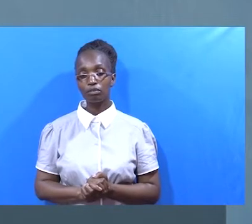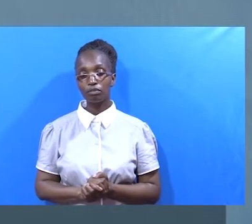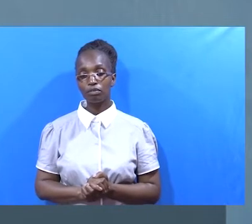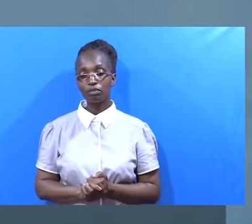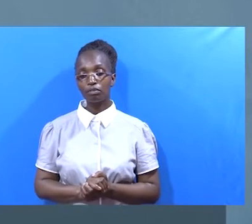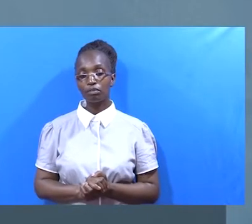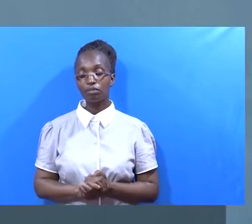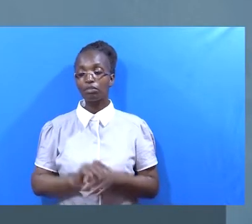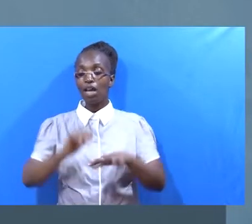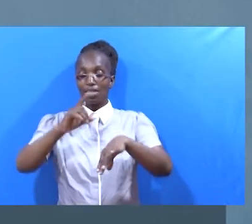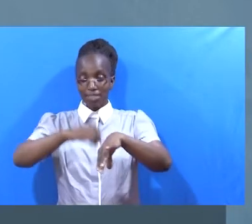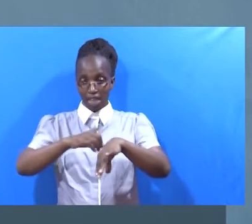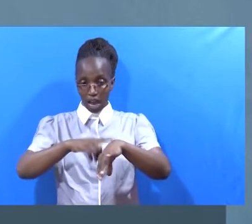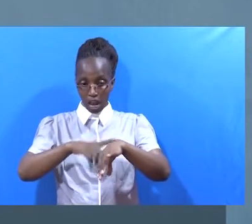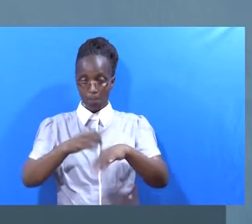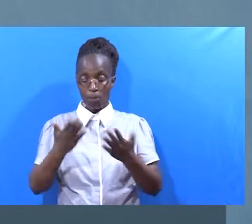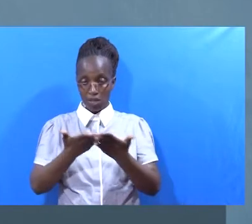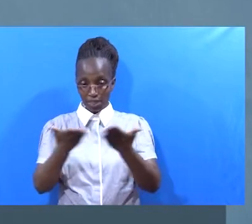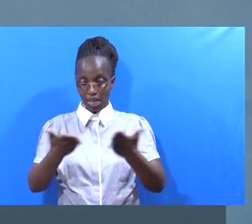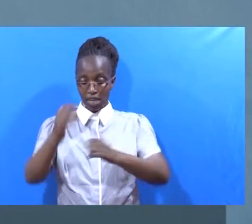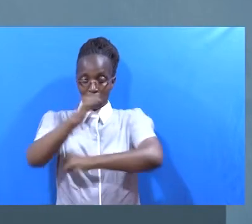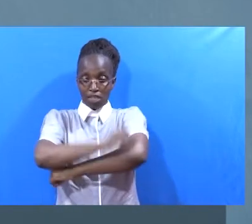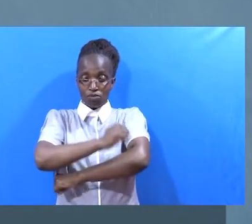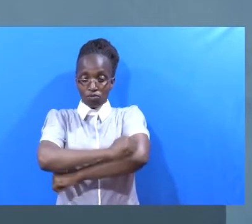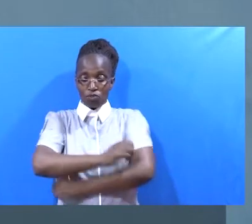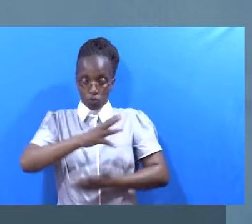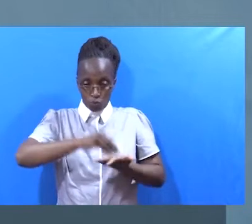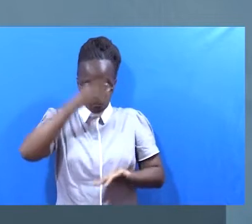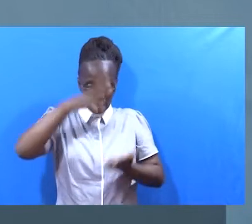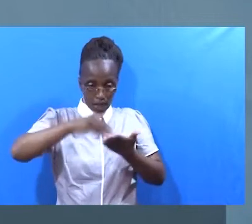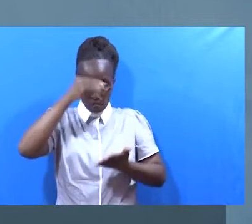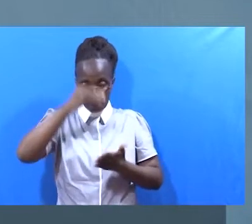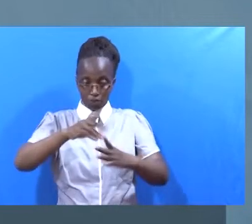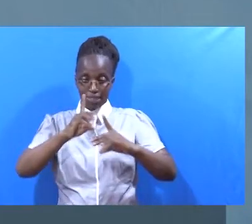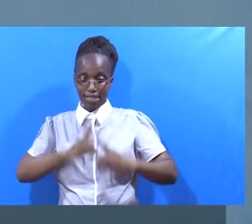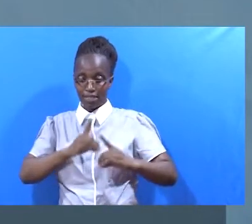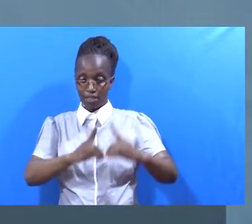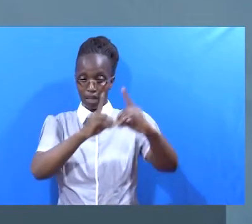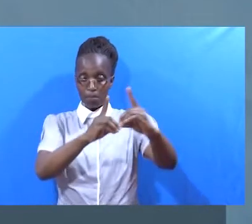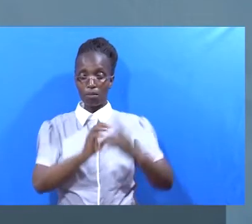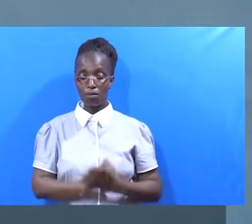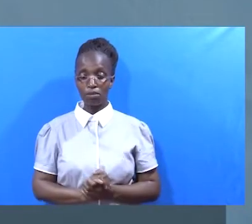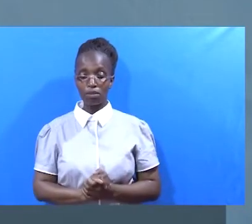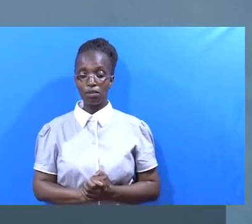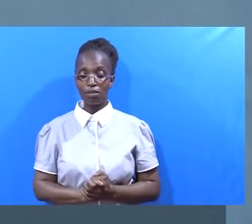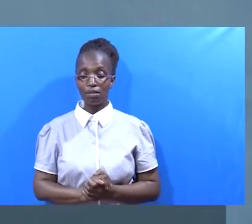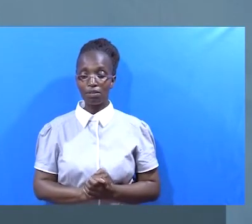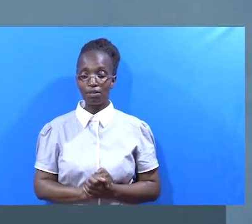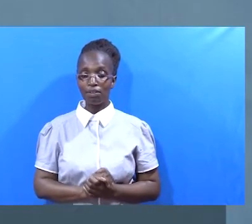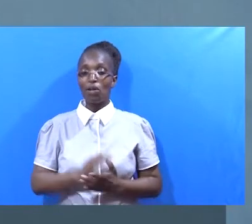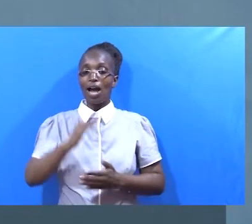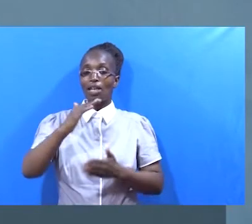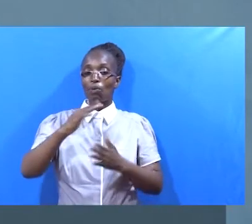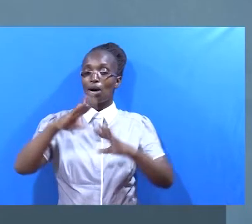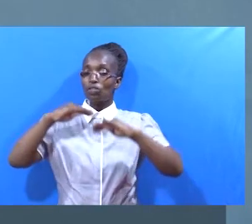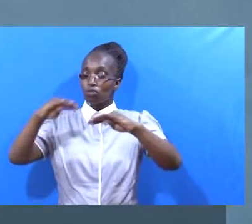Katika kitabu Chetucha kilasi Tulipokuwa katika kilasi Tulifundishwa kuhusu Mtumwa Na